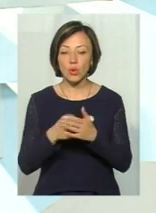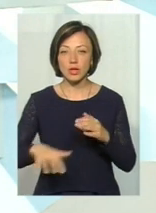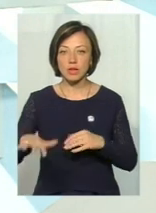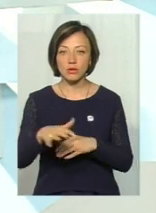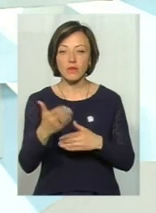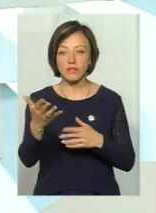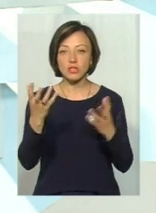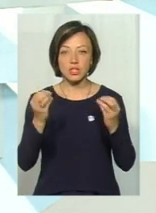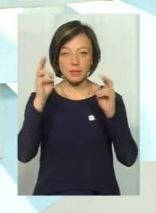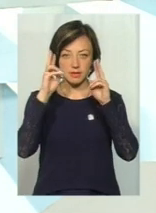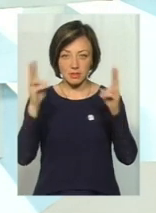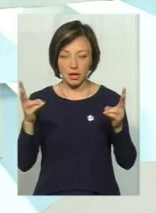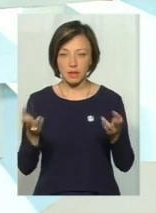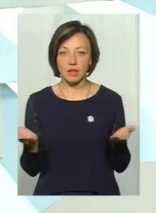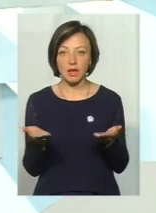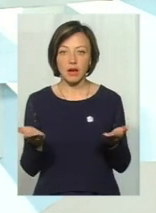ще не знаєте.